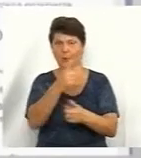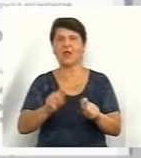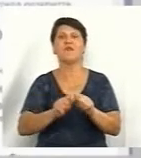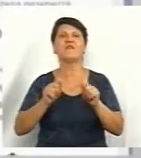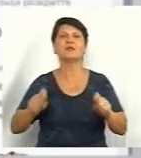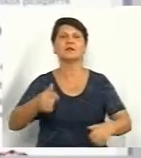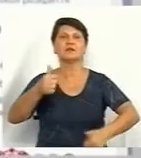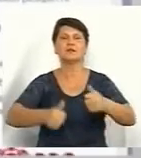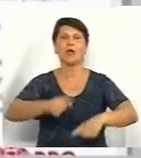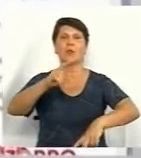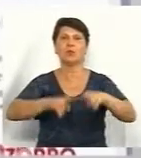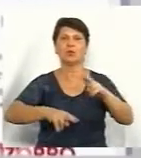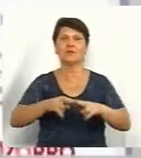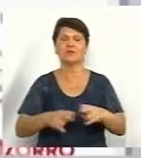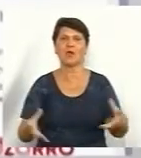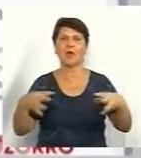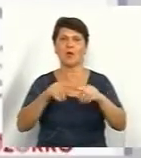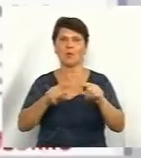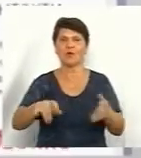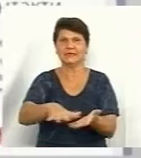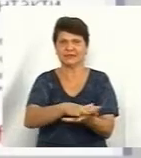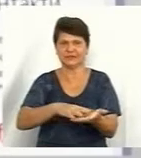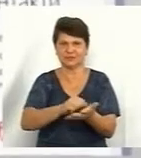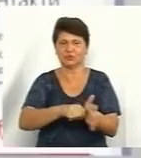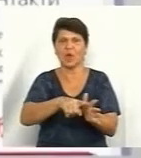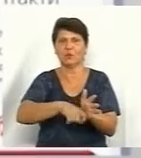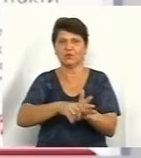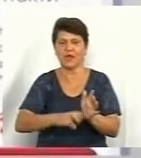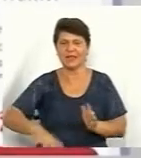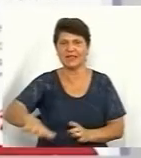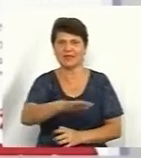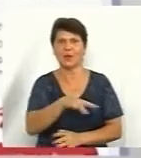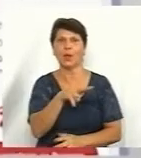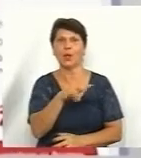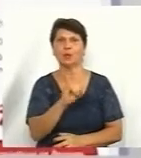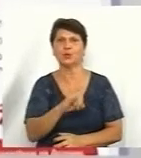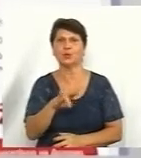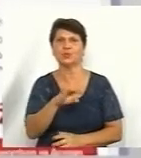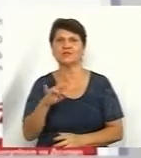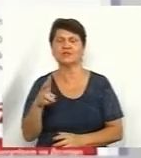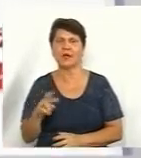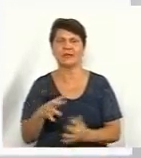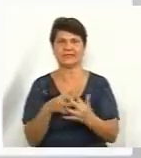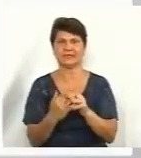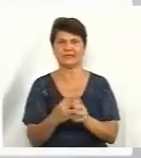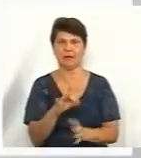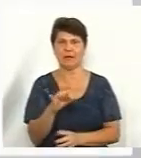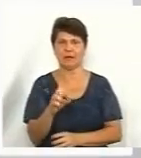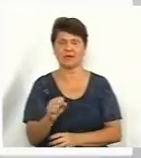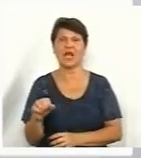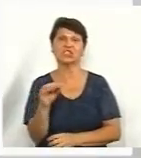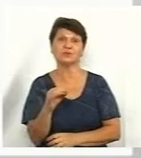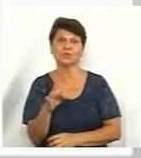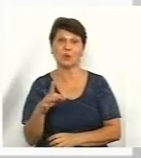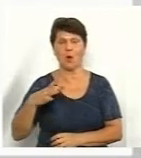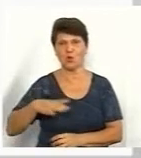торги з будівництва комплексу зі зшкодження побутових відходів на території Людовської сільської ради Жмеринського району. Очікувана вартість